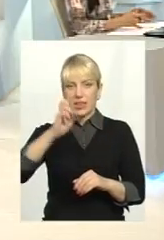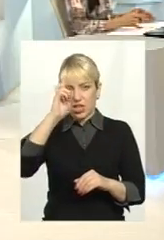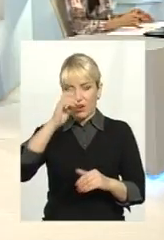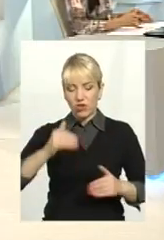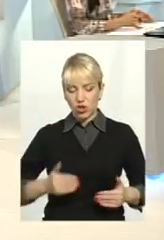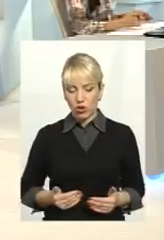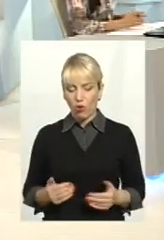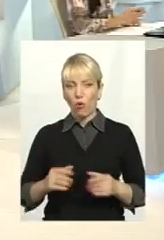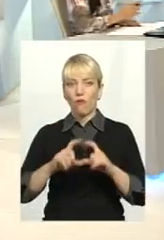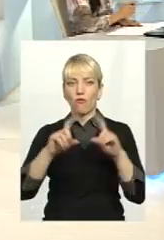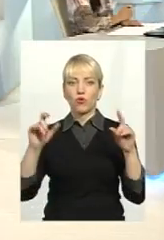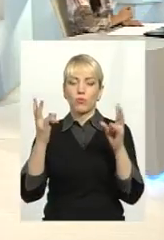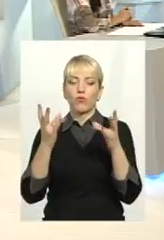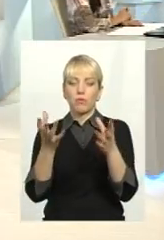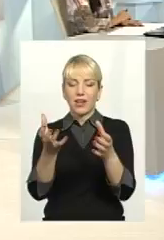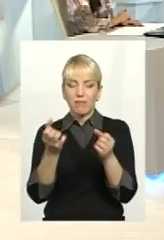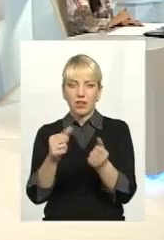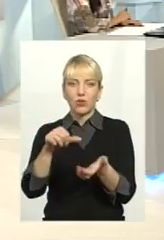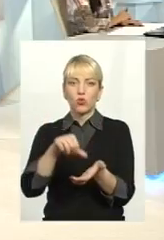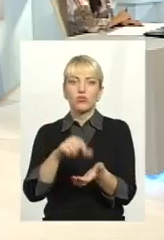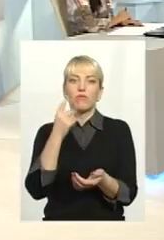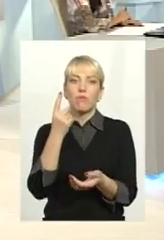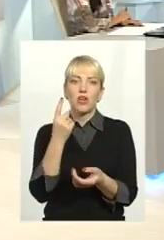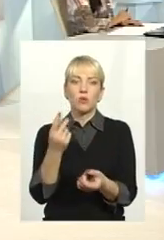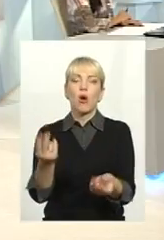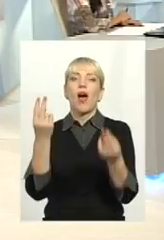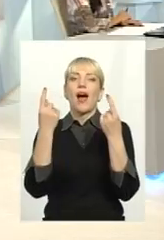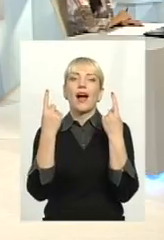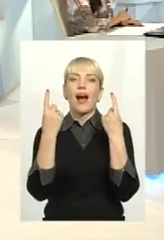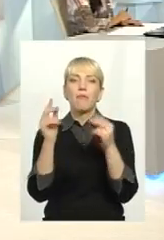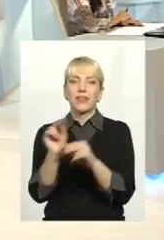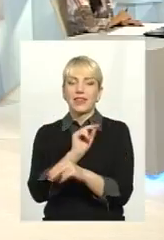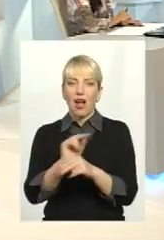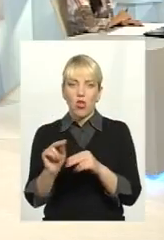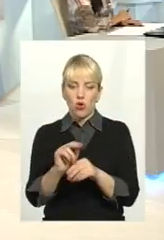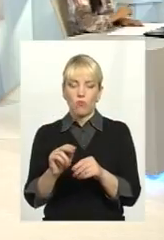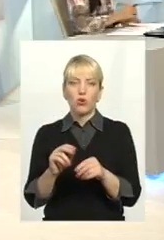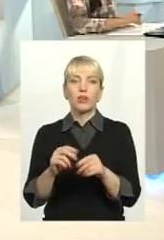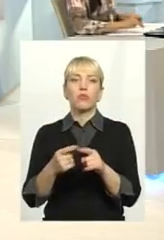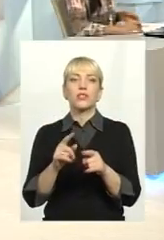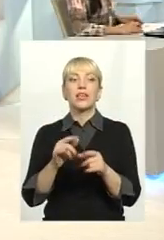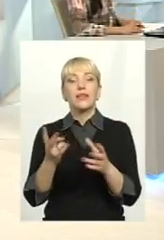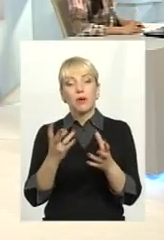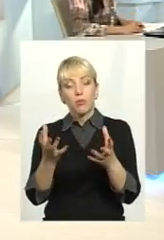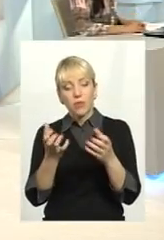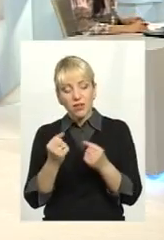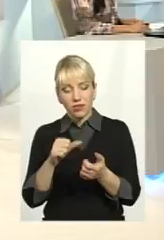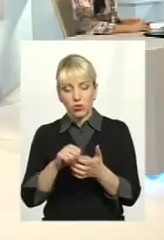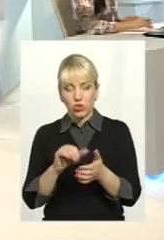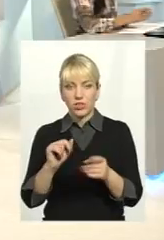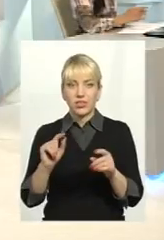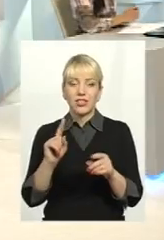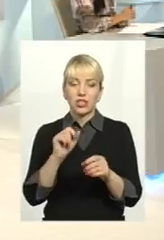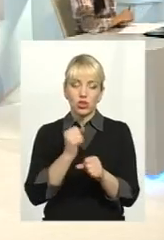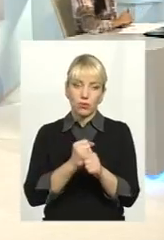прийняти участь в першому капітальному ремонті. Не зробити його повністю, а прийняти участь і організувати. І є